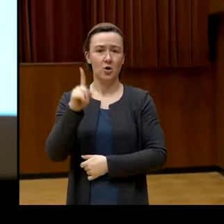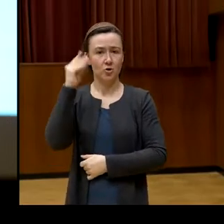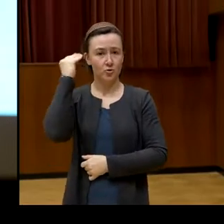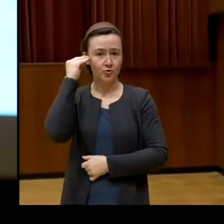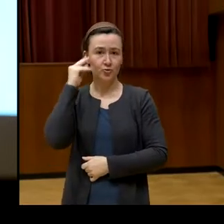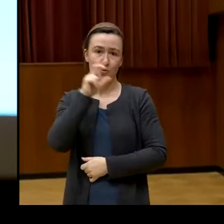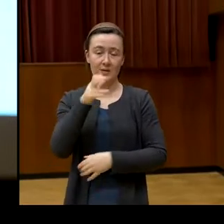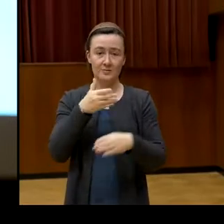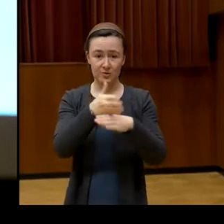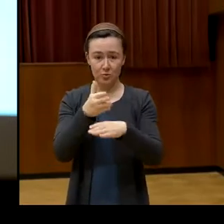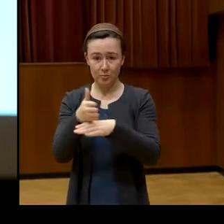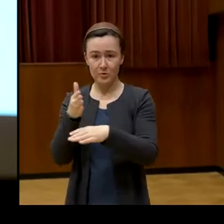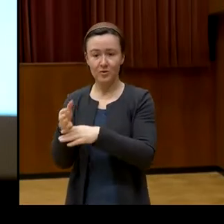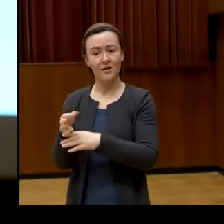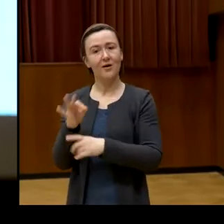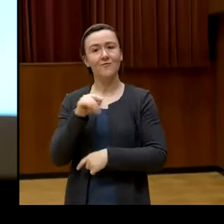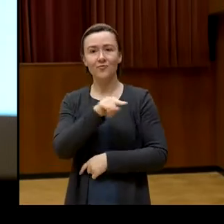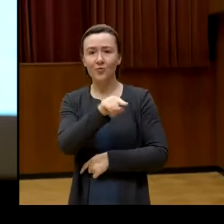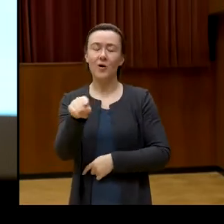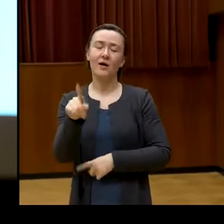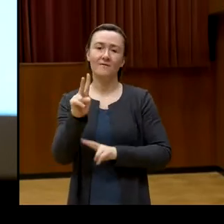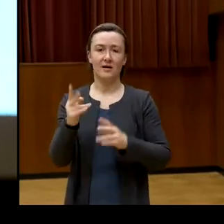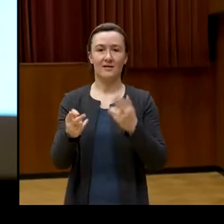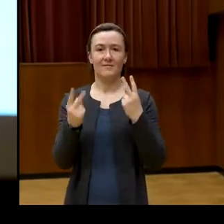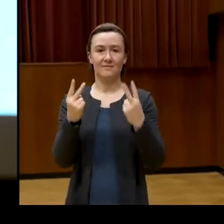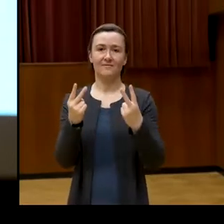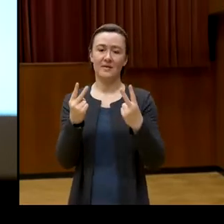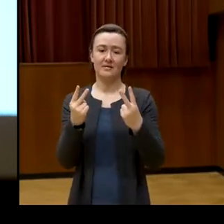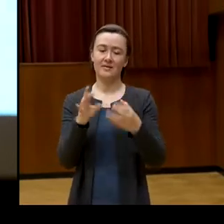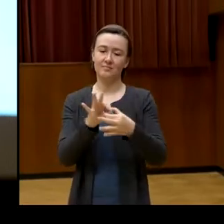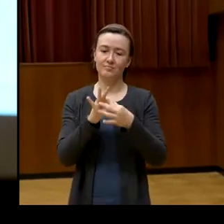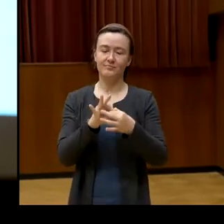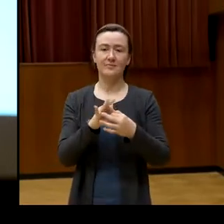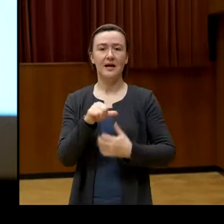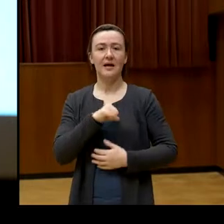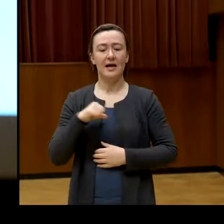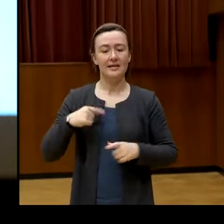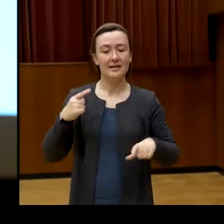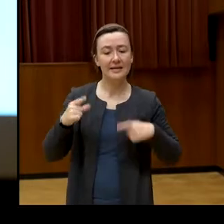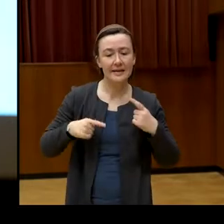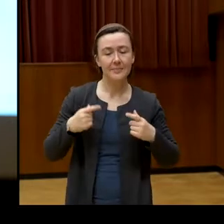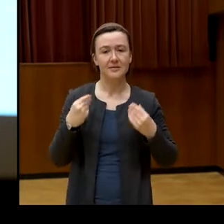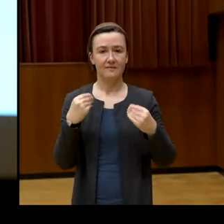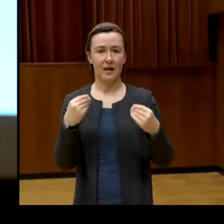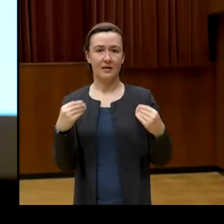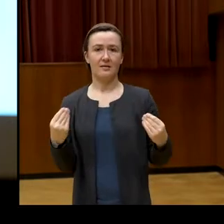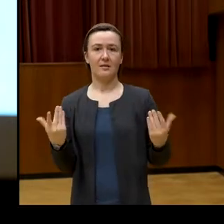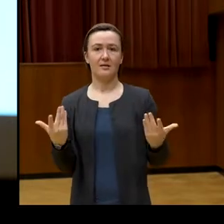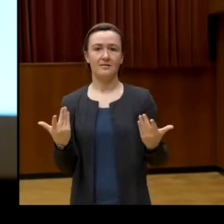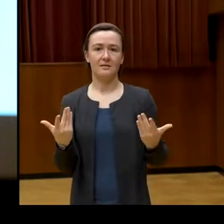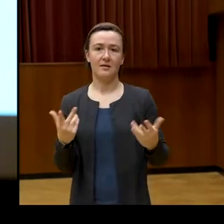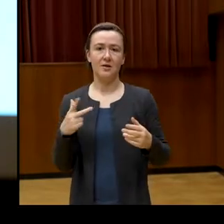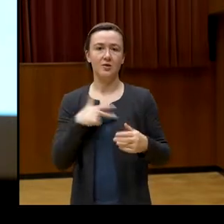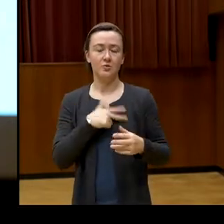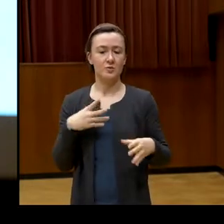Volkshochschulen einen Unterschied im Hinblick auf persönliche Lebensqualität, soziale Teilhabe und persönliches Wohlbefinden